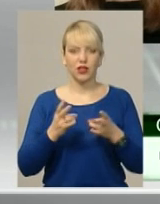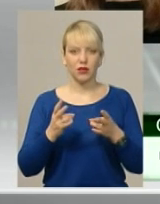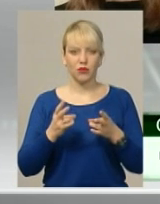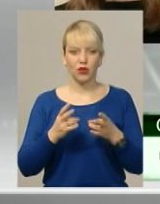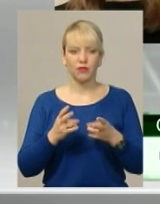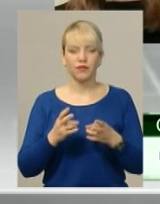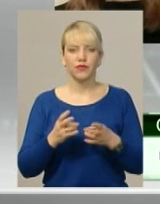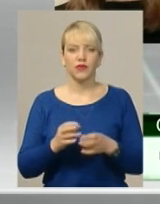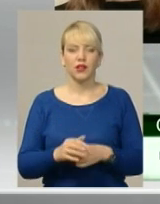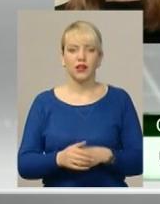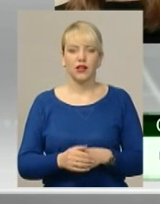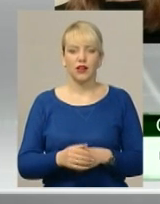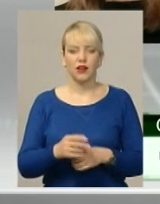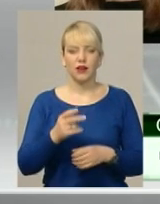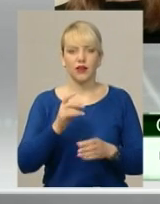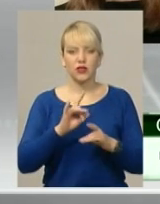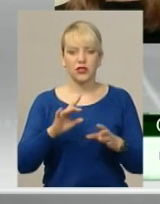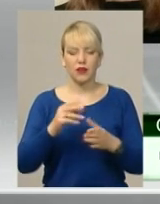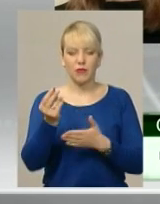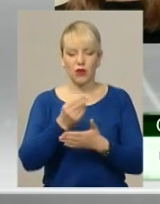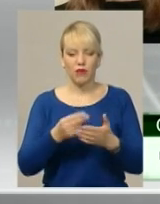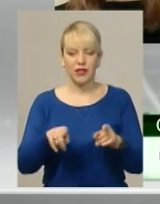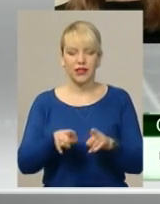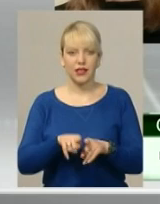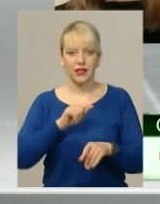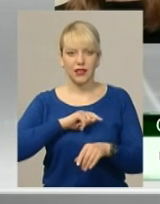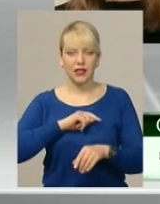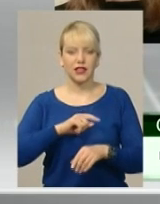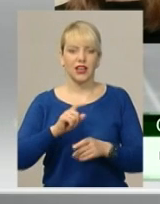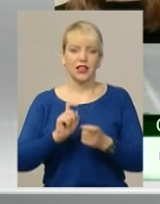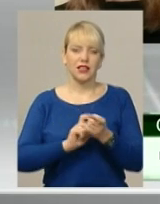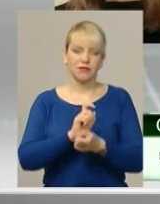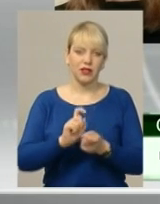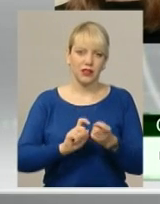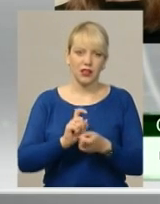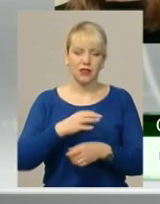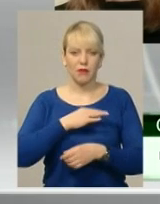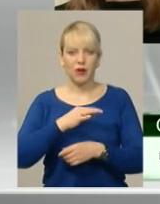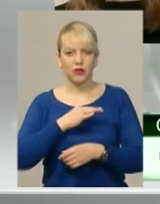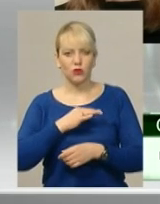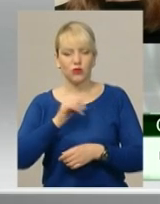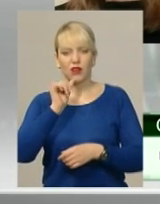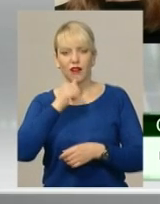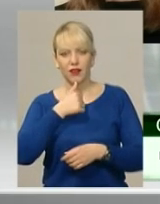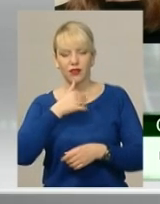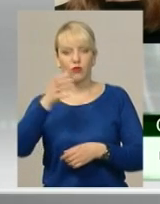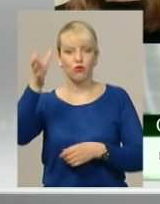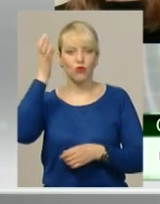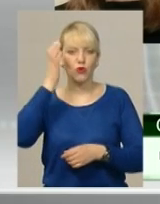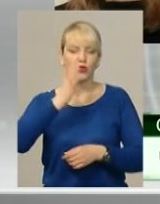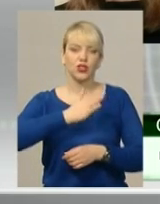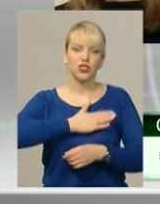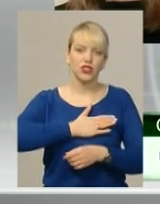такі чесноти, як нахабство, недружність, відкарство, байдужість, лінь, мудрість, щедрість.